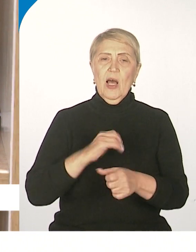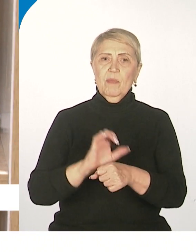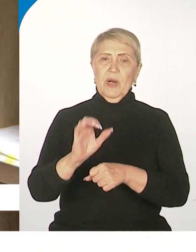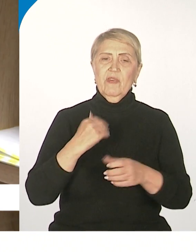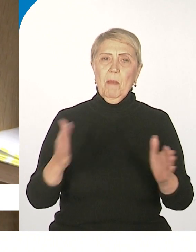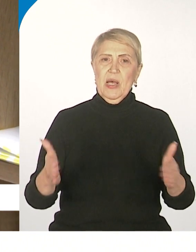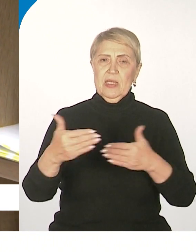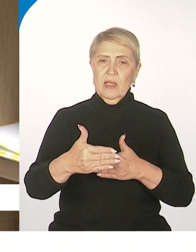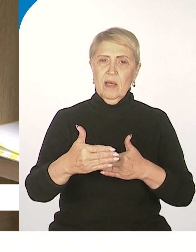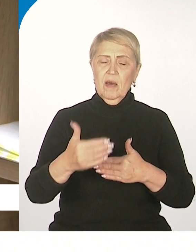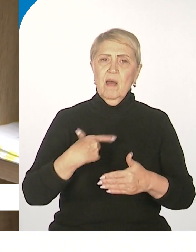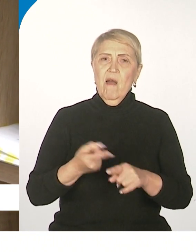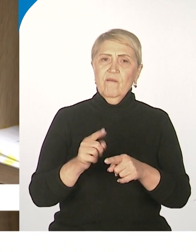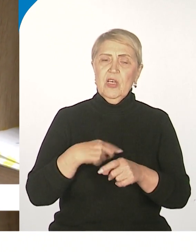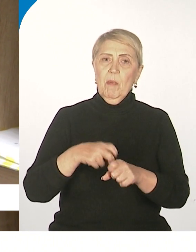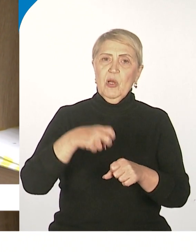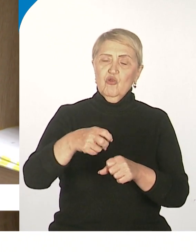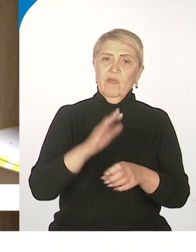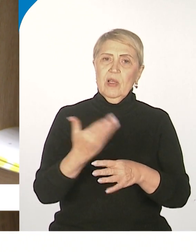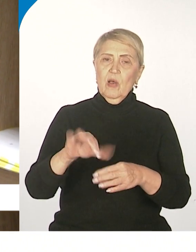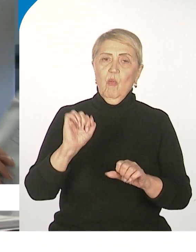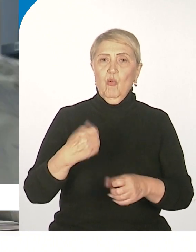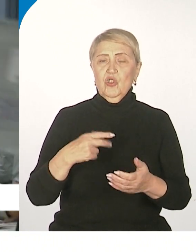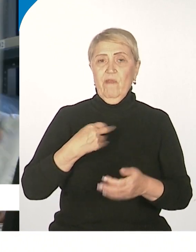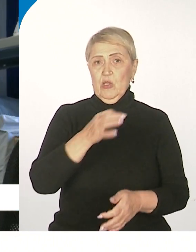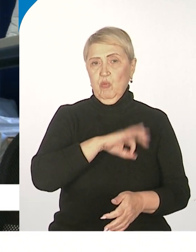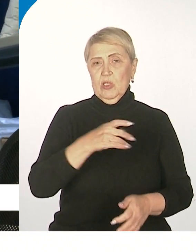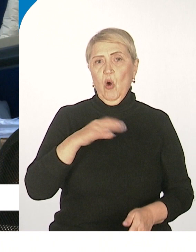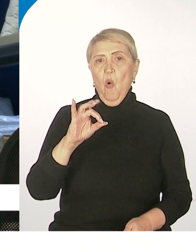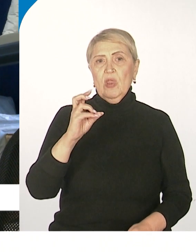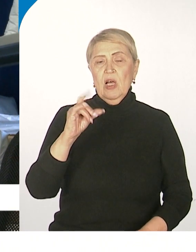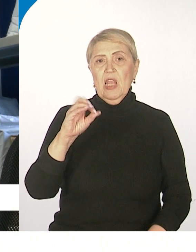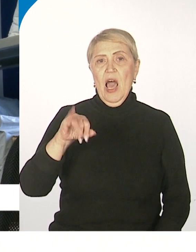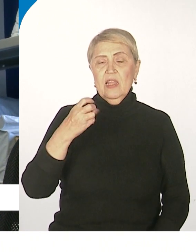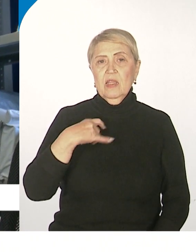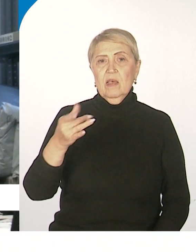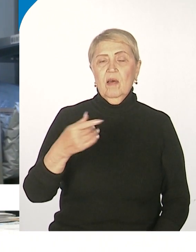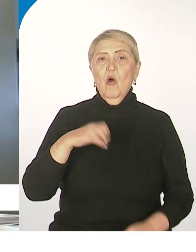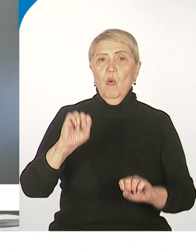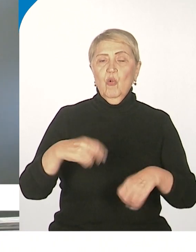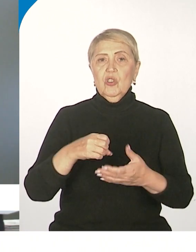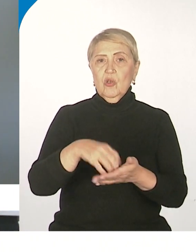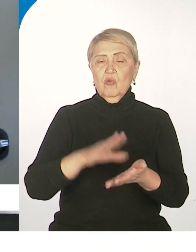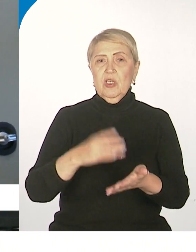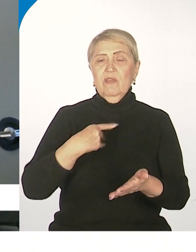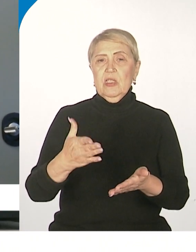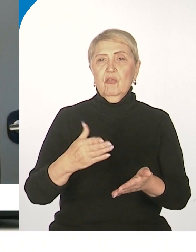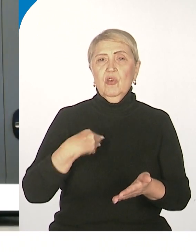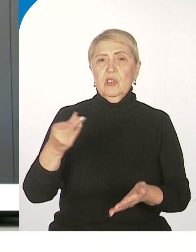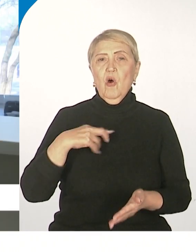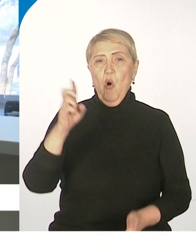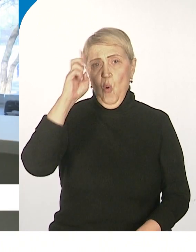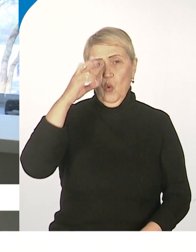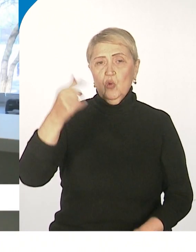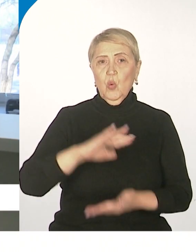посылок в обновленном почтовом отделении можно воспользоваться и онлайн-услугами. Специалист поможет зарегистрироваться на госуслугах, оформить пушкинскую карту